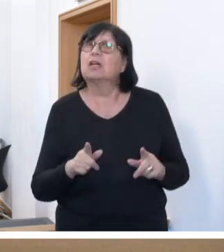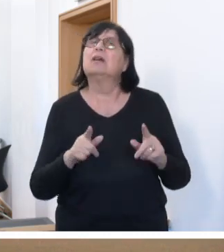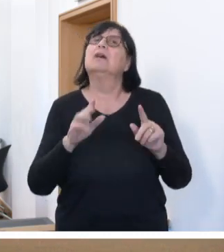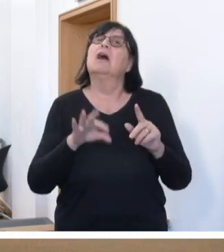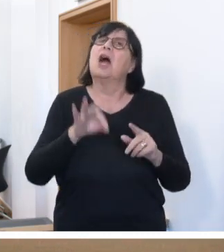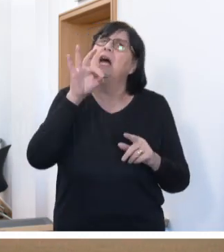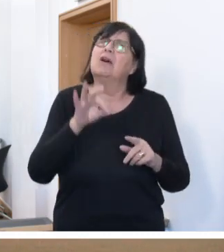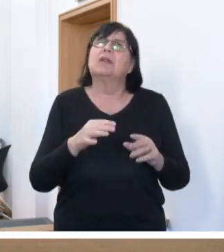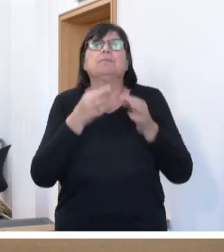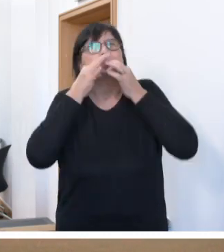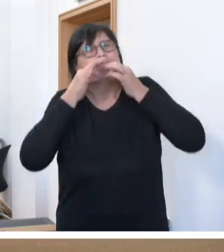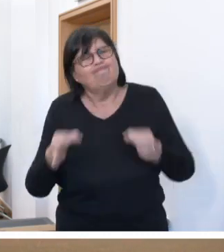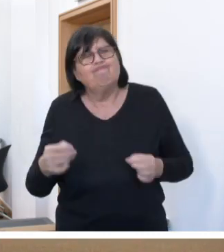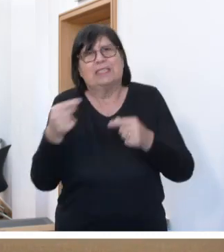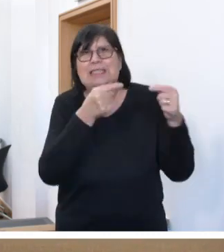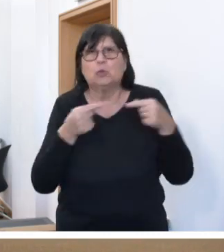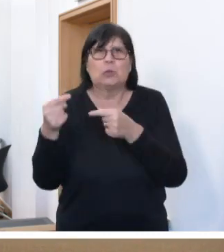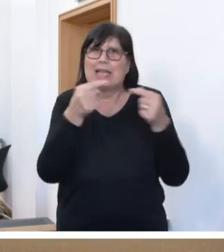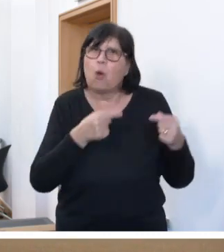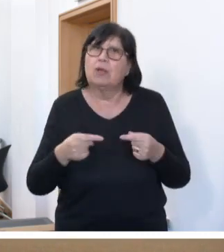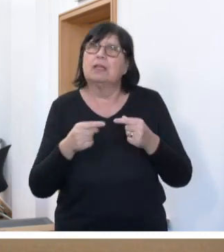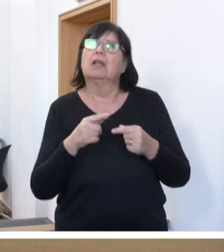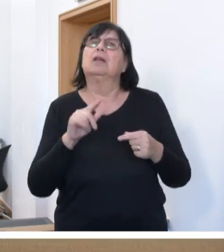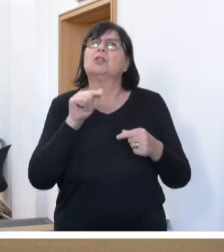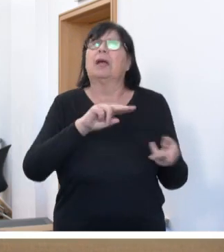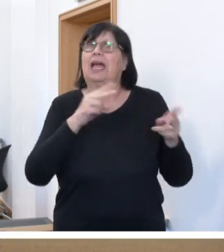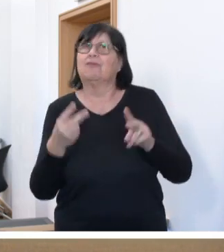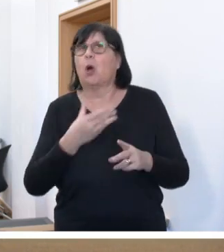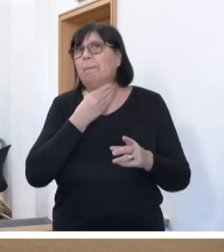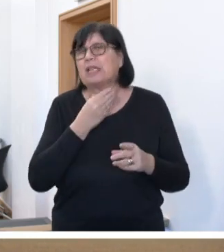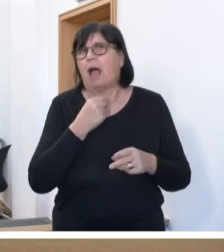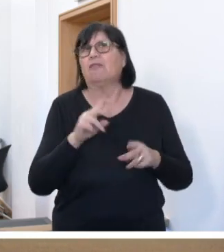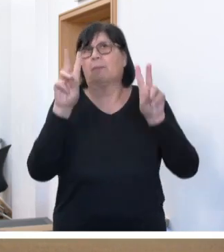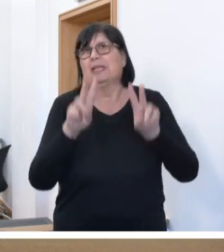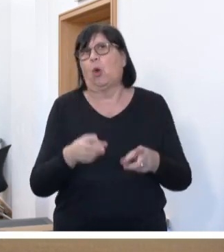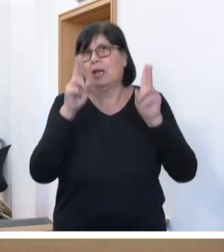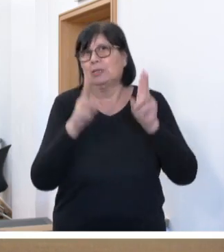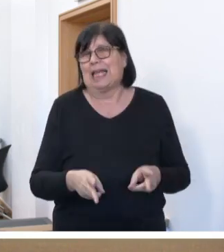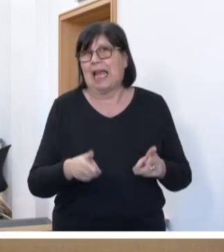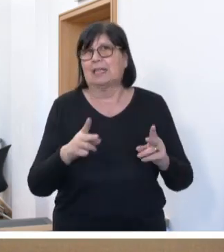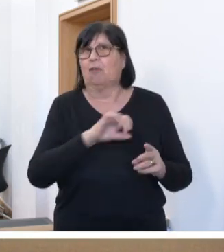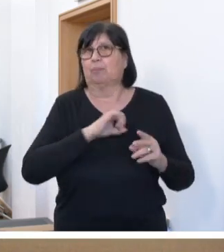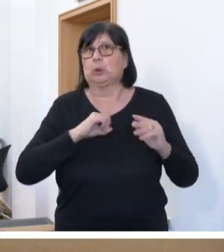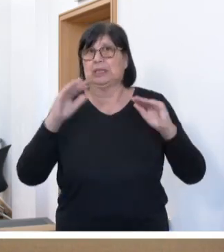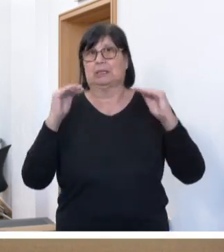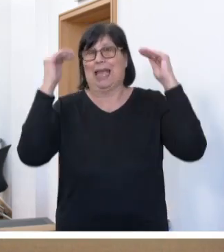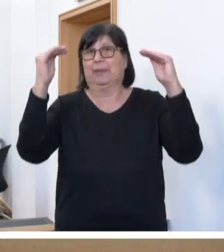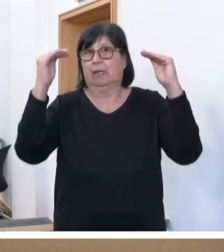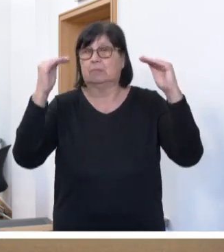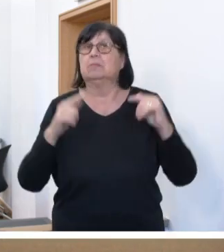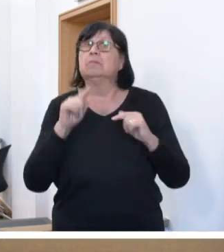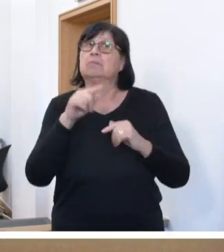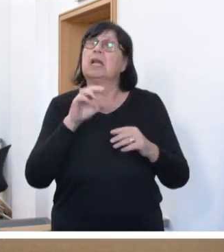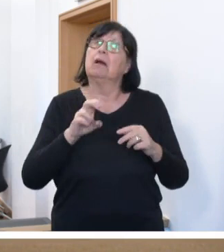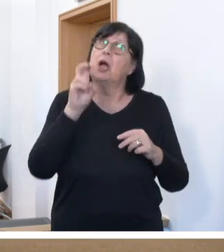ein intensiver Diskussionsprozess zum Reformbedarf im Betreuungsrecht auf Bundesebene statt, an dem sich